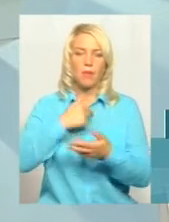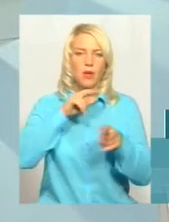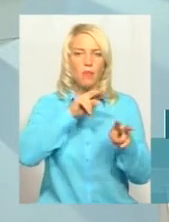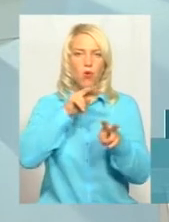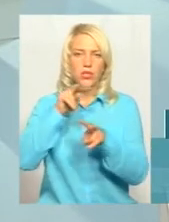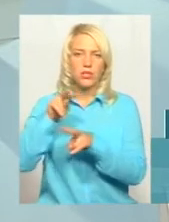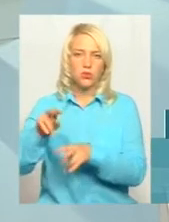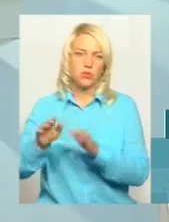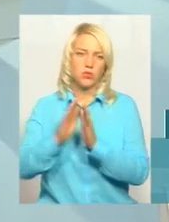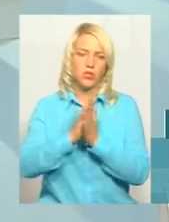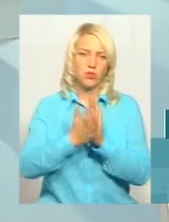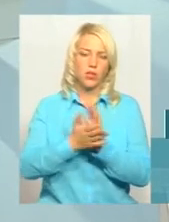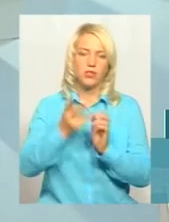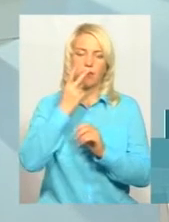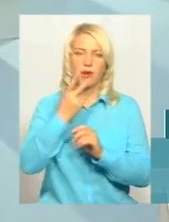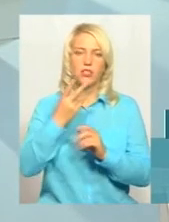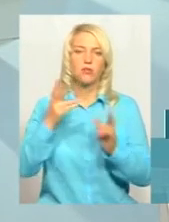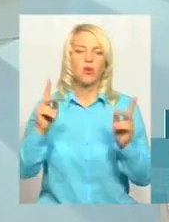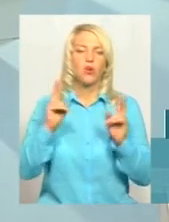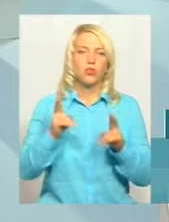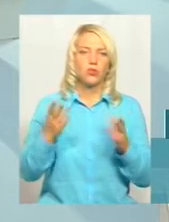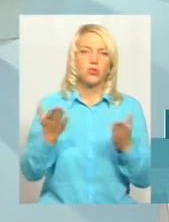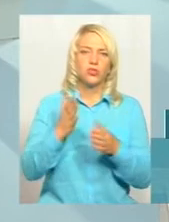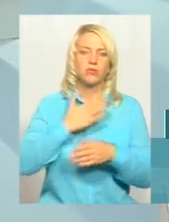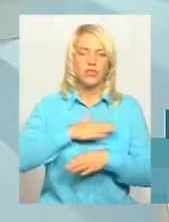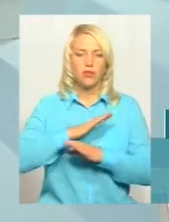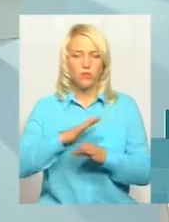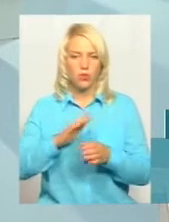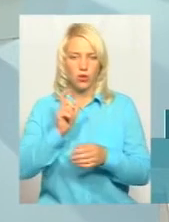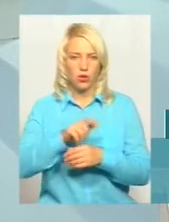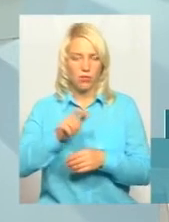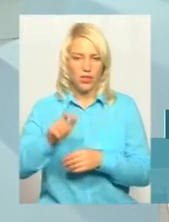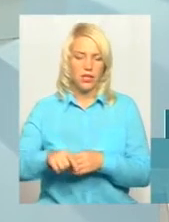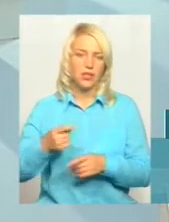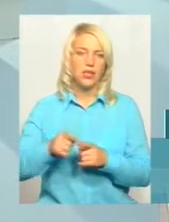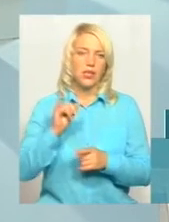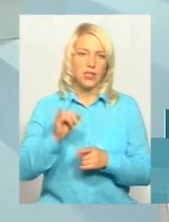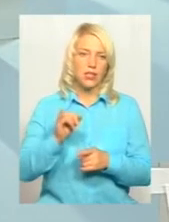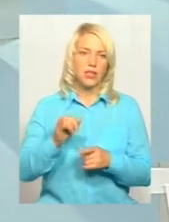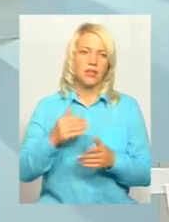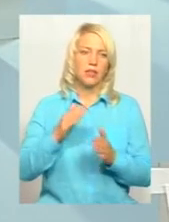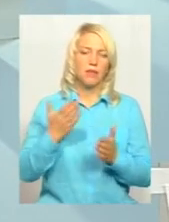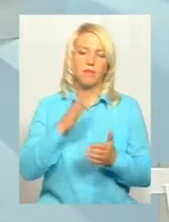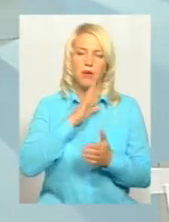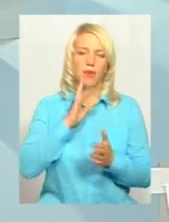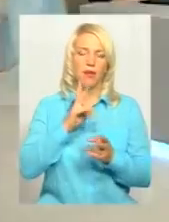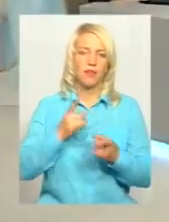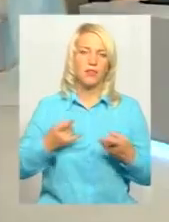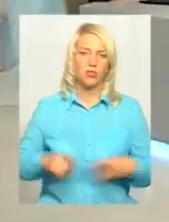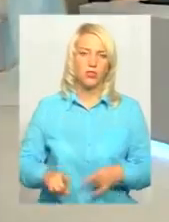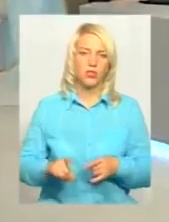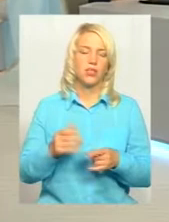чим незадоволені громадяни, якісь навіть маленькі. От тут дійсно є, що мати, яка народила, каже, там